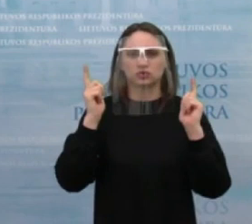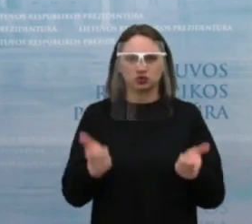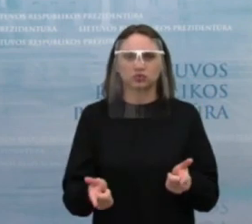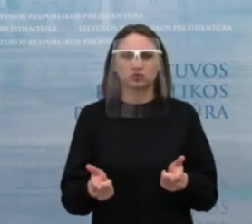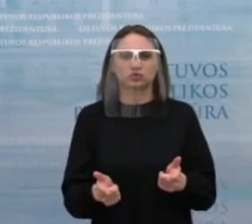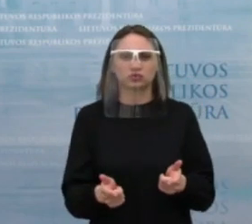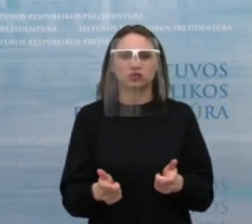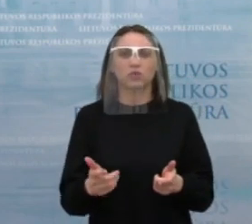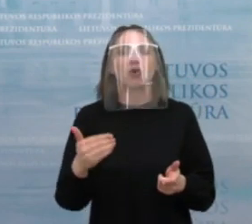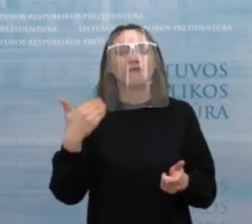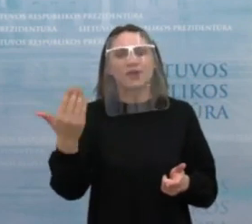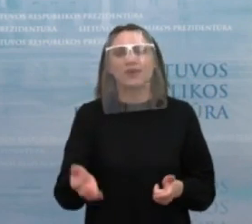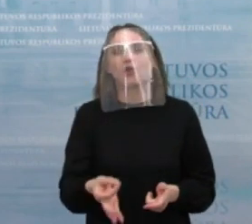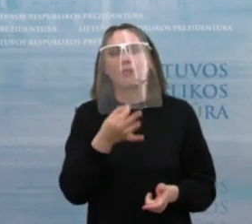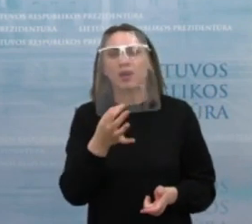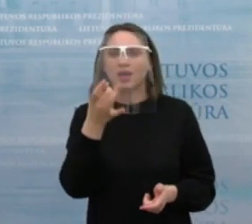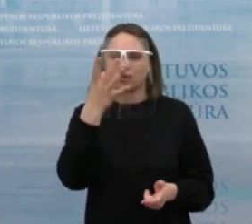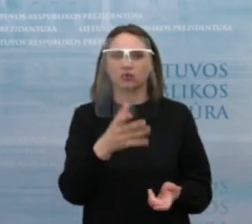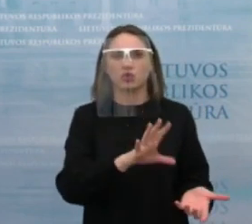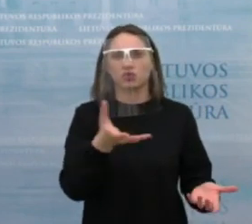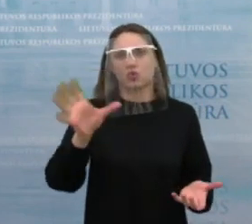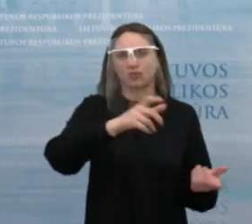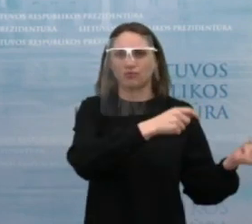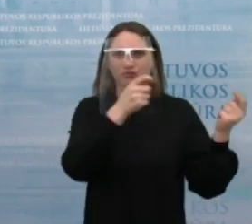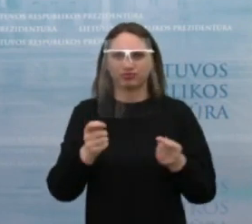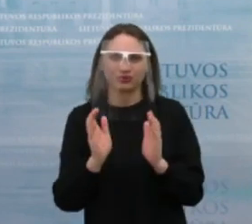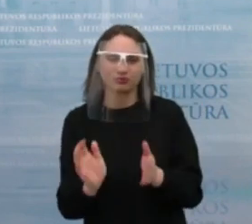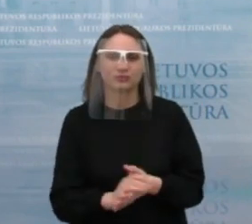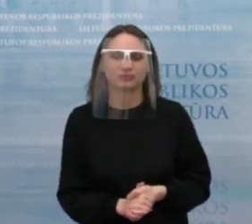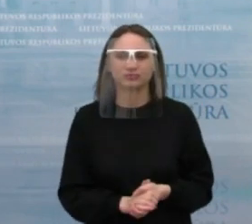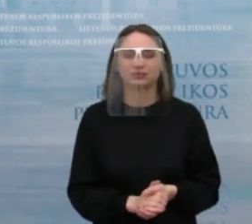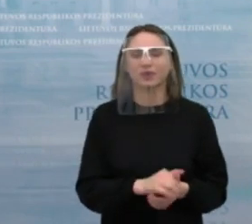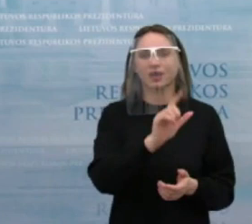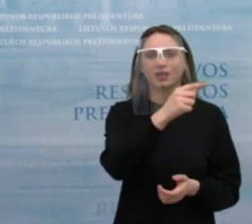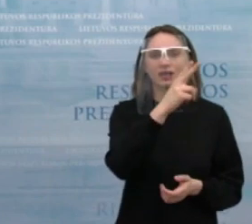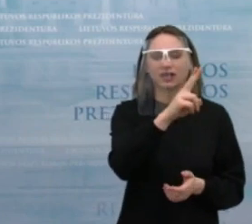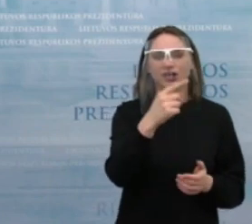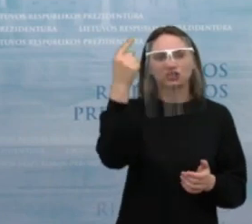sparčiai antras šių metų ketvirtų. O Širinė Jonovėnė, Elanka Žinios. Prašau, Širinė.